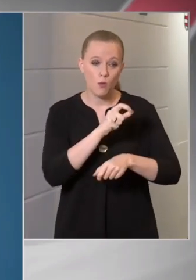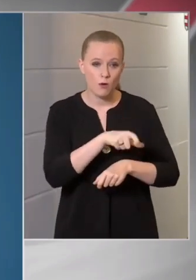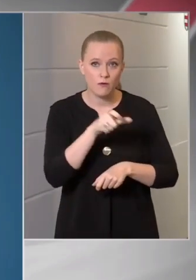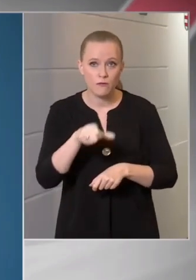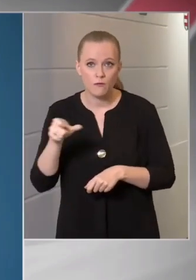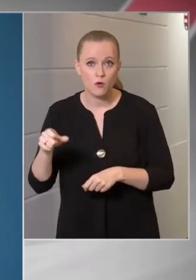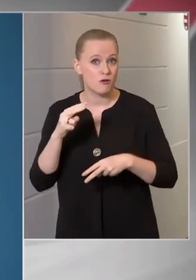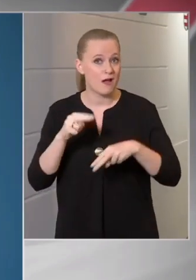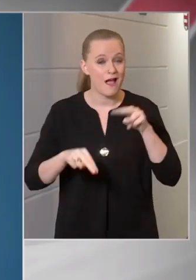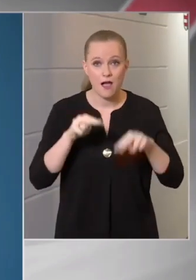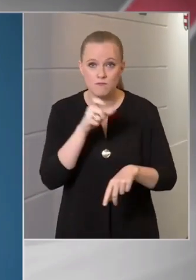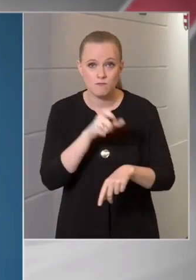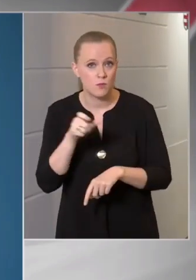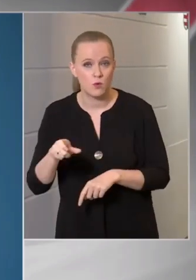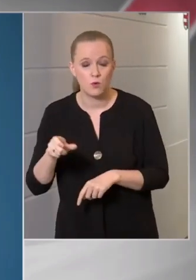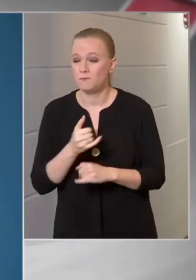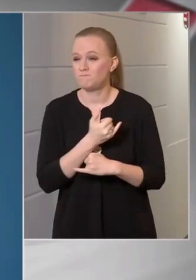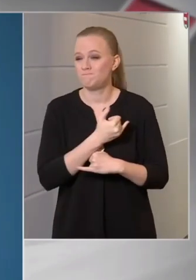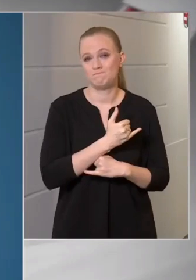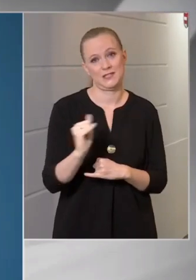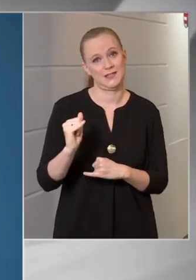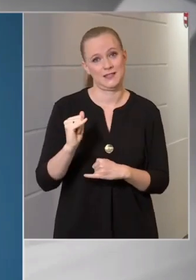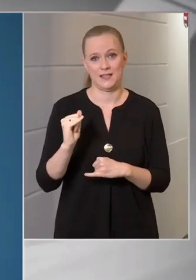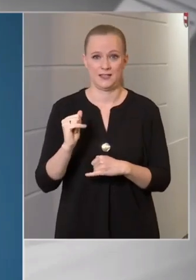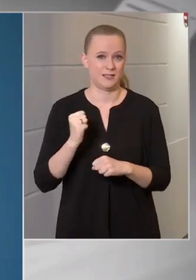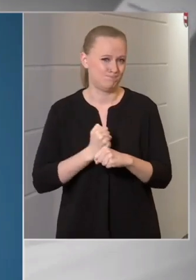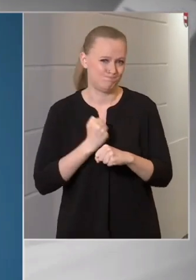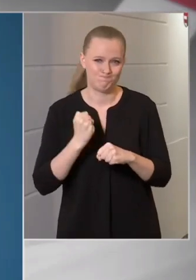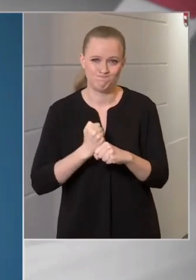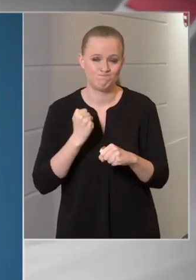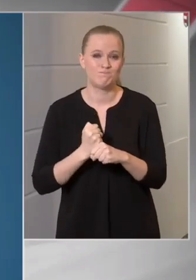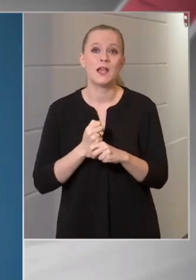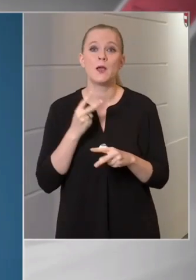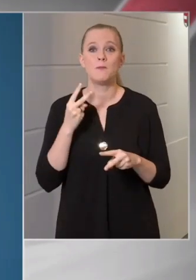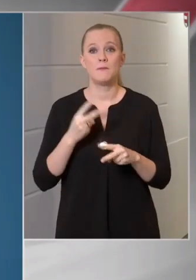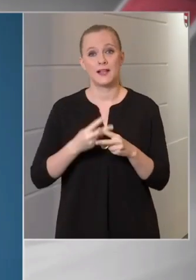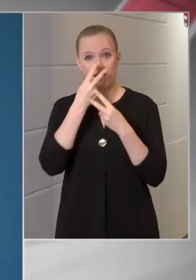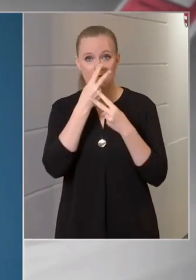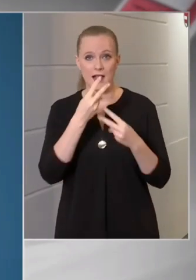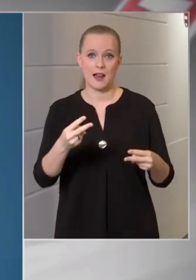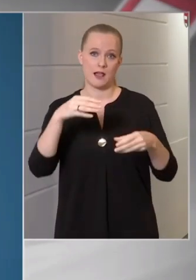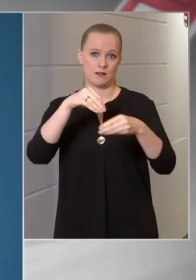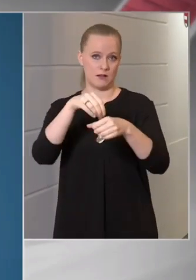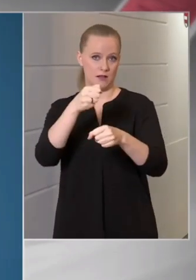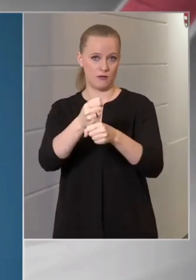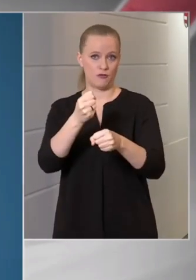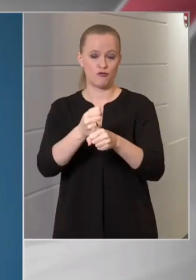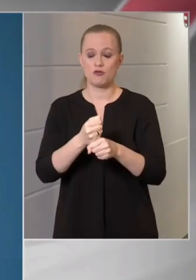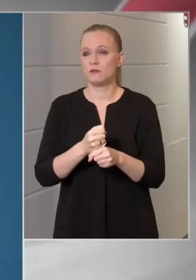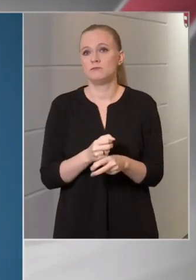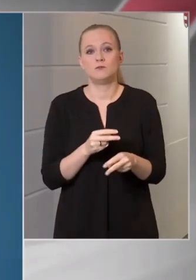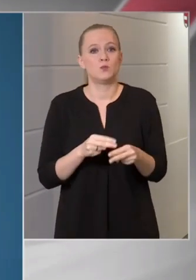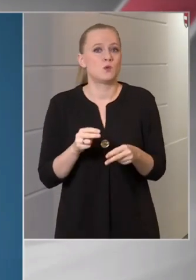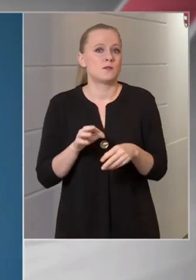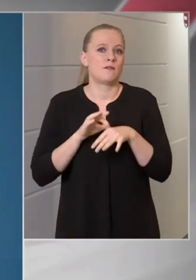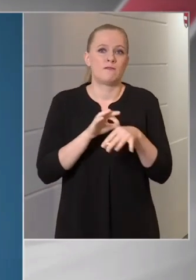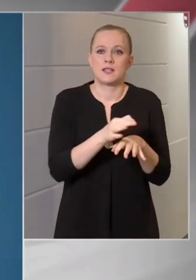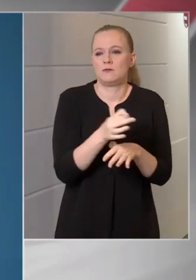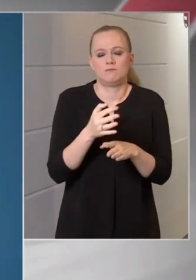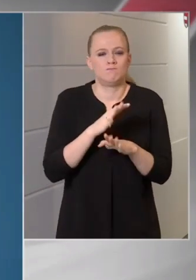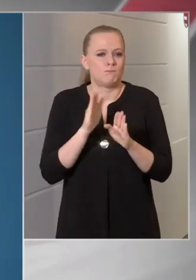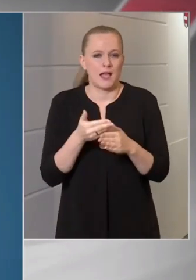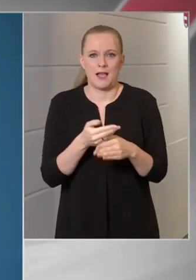ápolóink és mindenki, aki a betegellátást segíti a műszakvezetőktől kezdve,